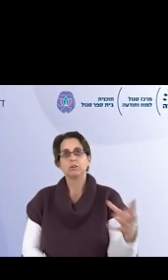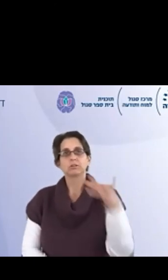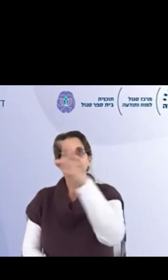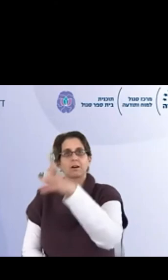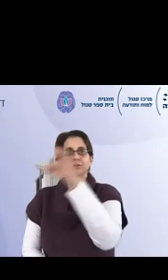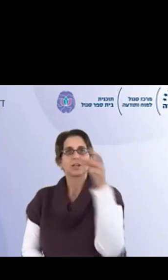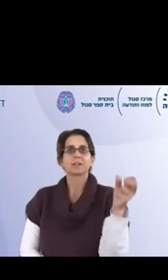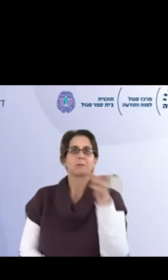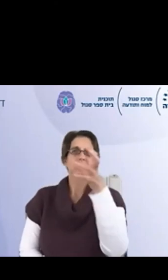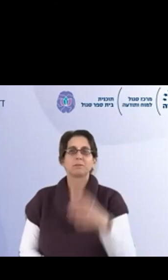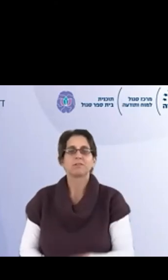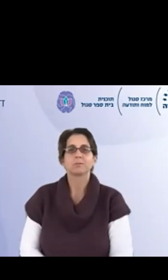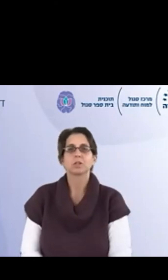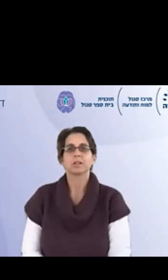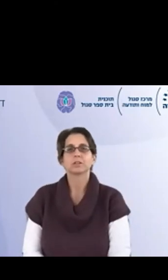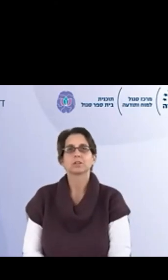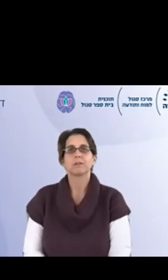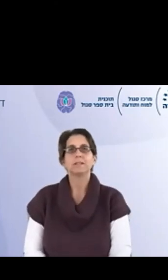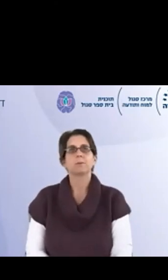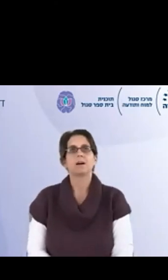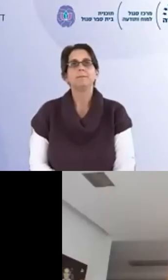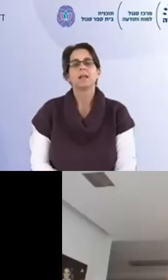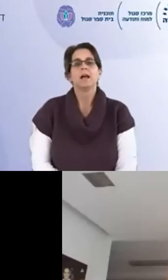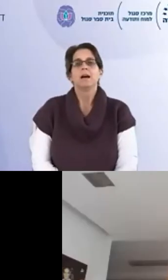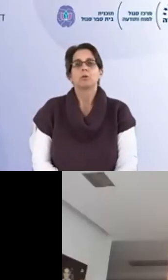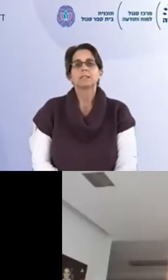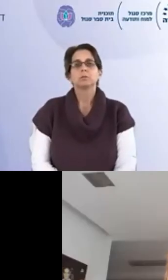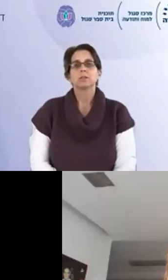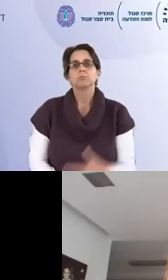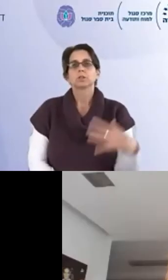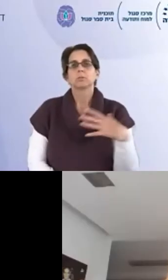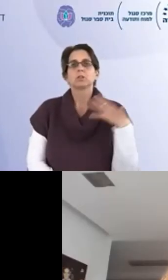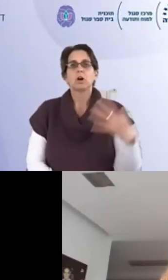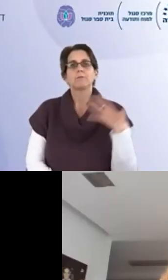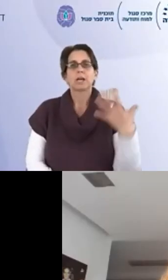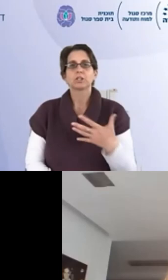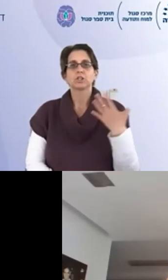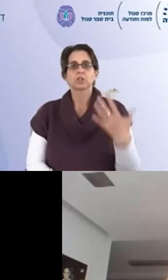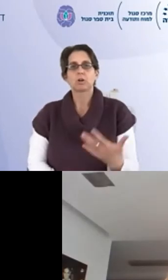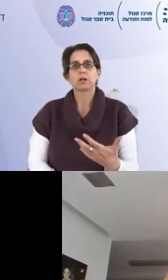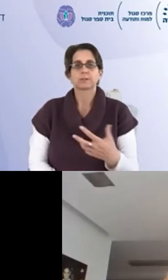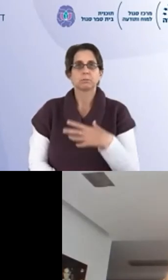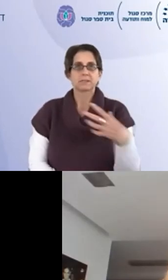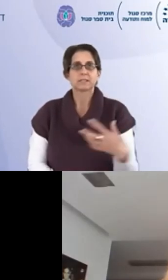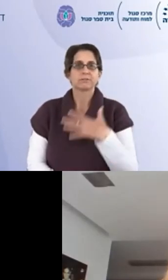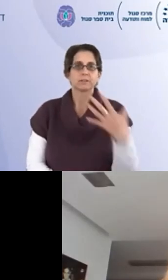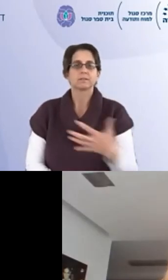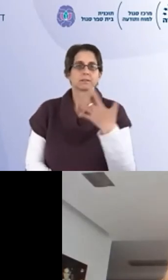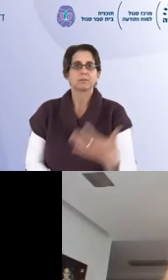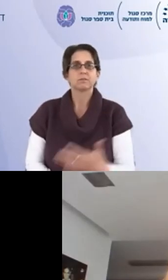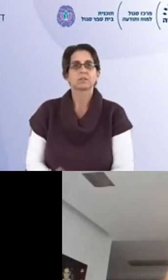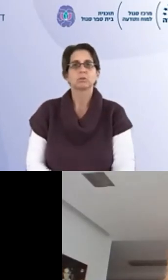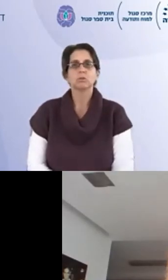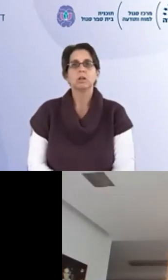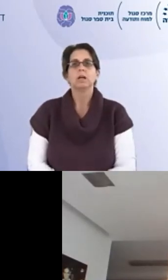ושגרות, וככה אשר להתחבר לזה מהדברים שוונדה אמרה, אנחנו בעצם יודעים שמתוך העבודה האישית, שכל אחד עושה בבית ספר